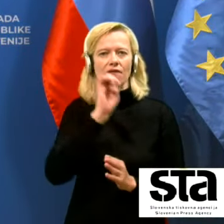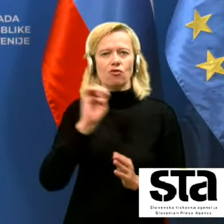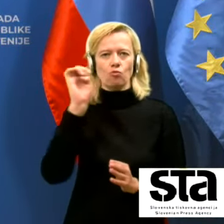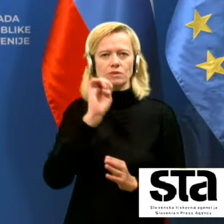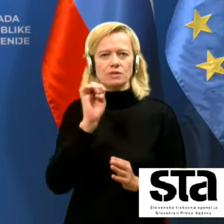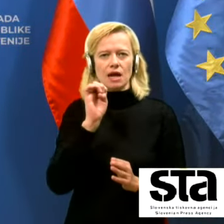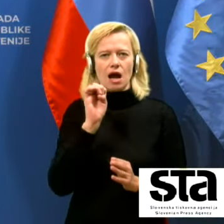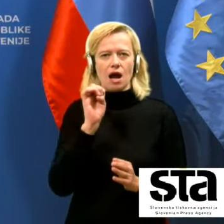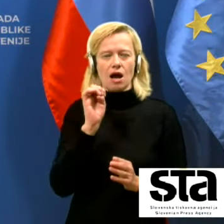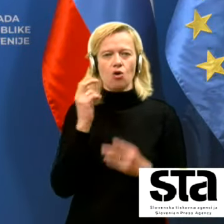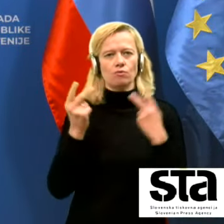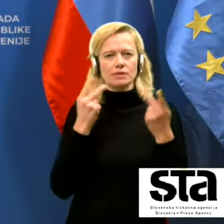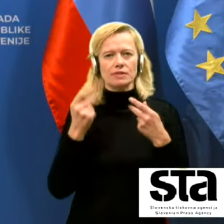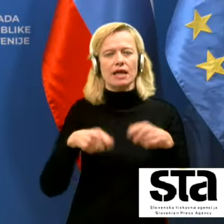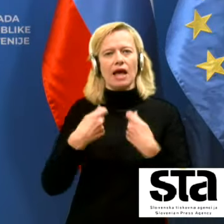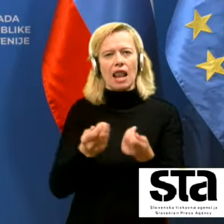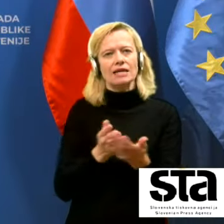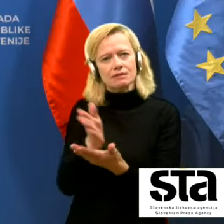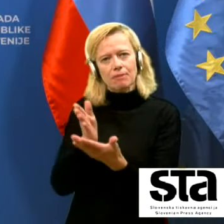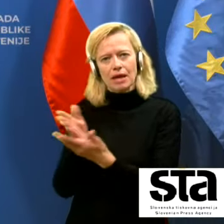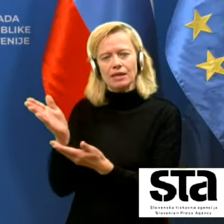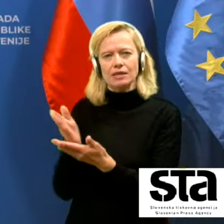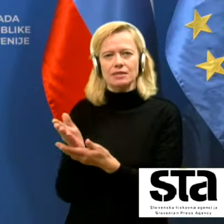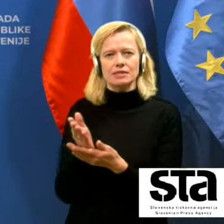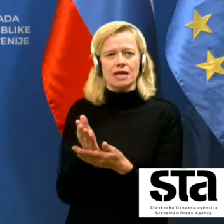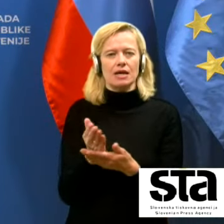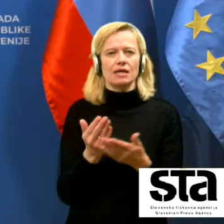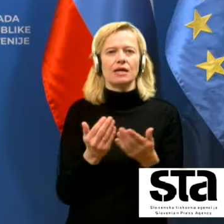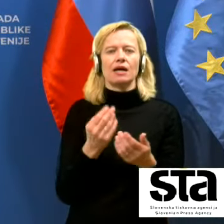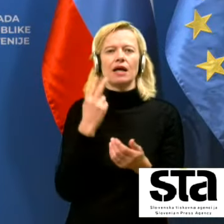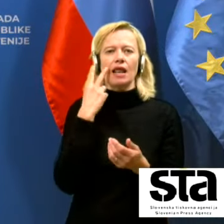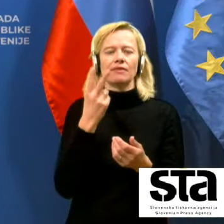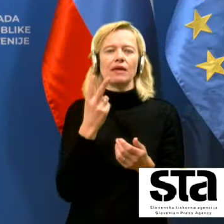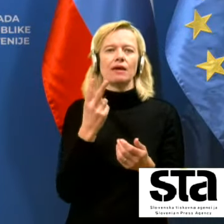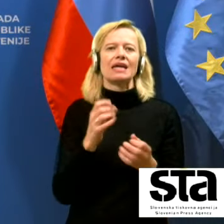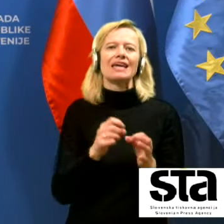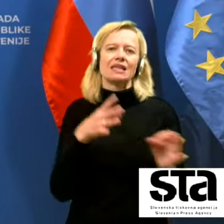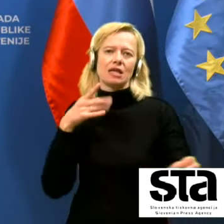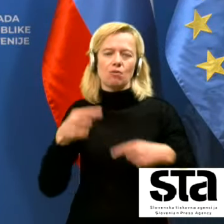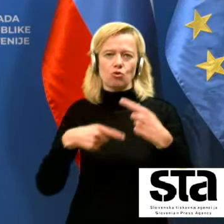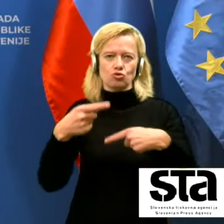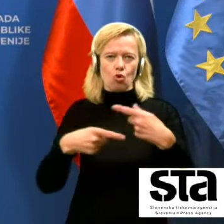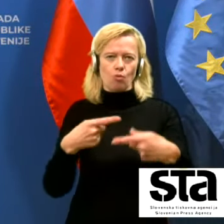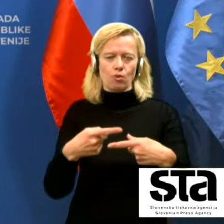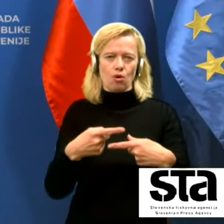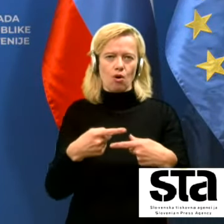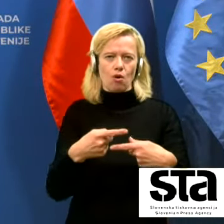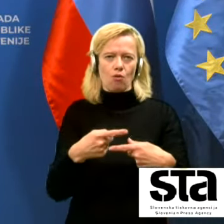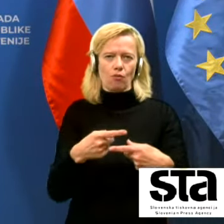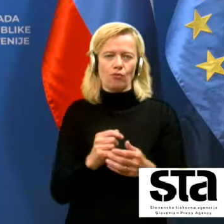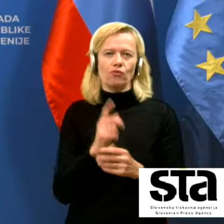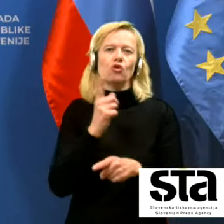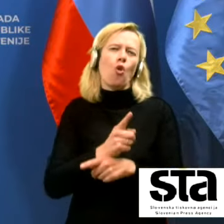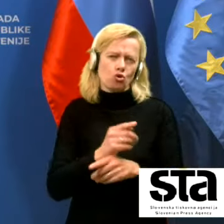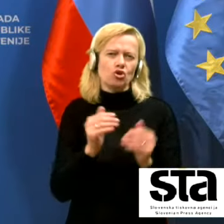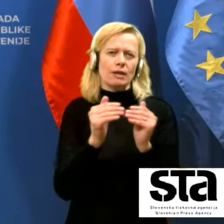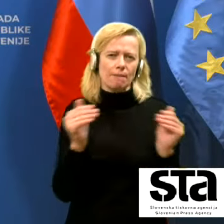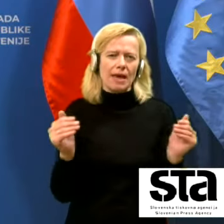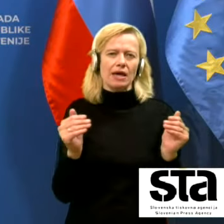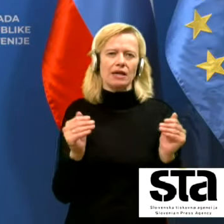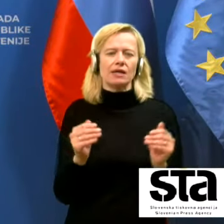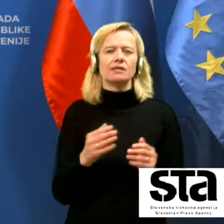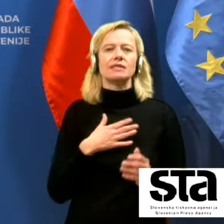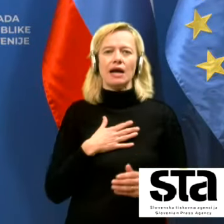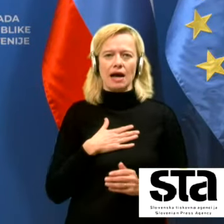za možnost sveda teh hitrih postopkov v določeni meri, zato, ker enostavno,